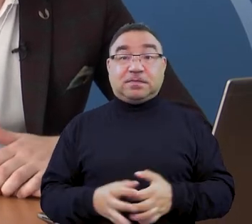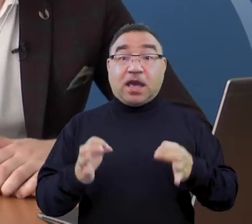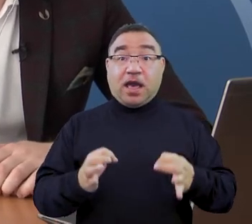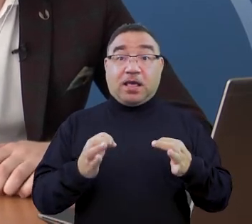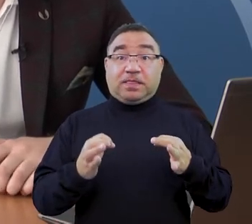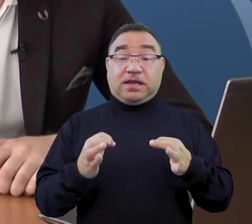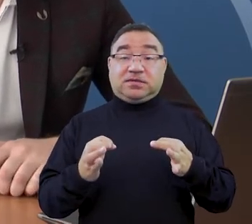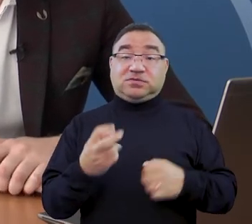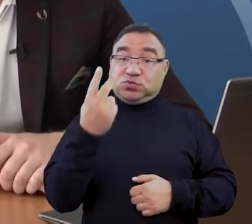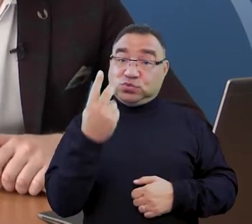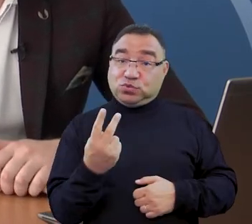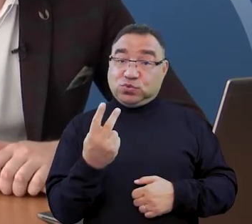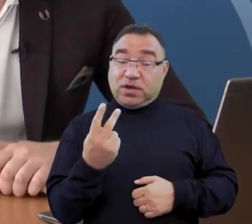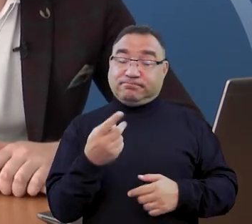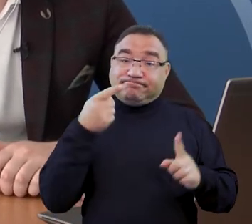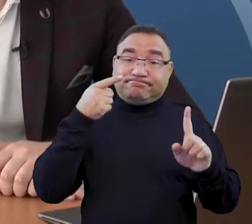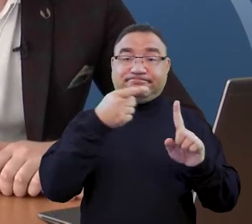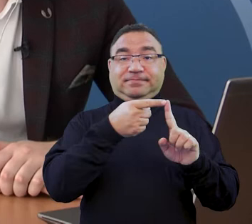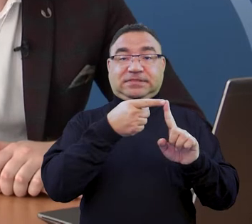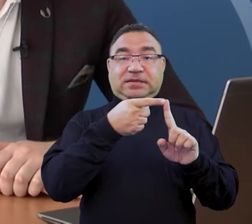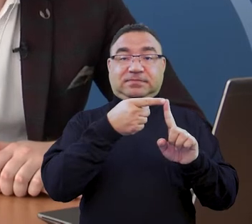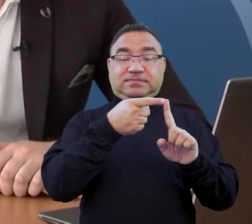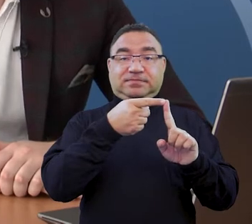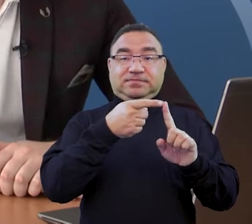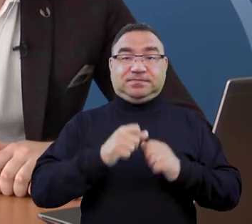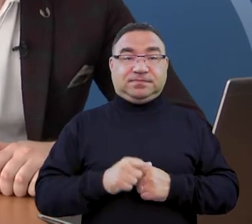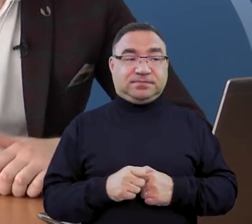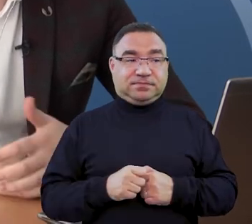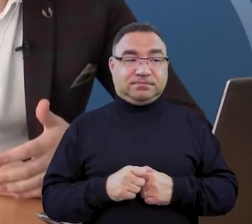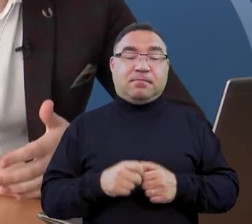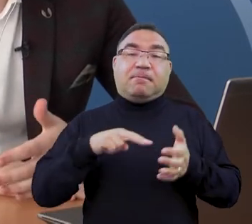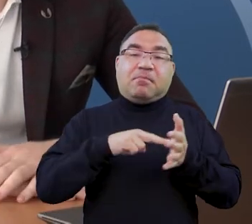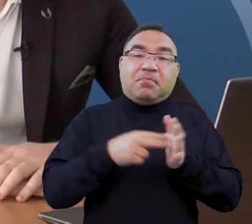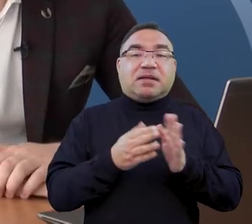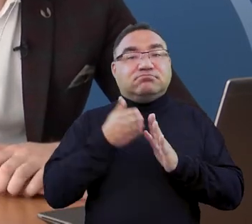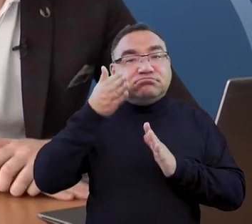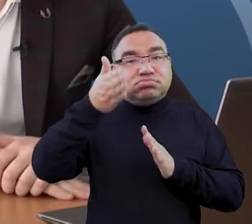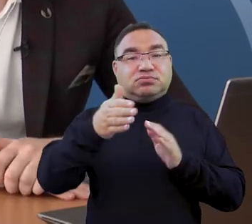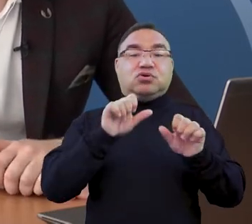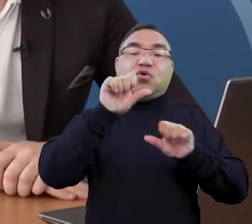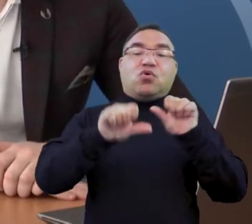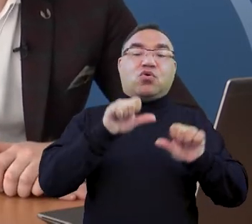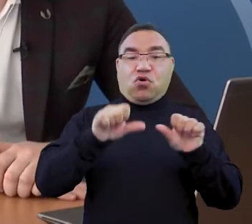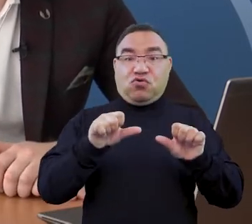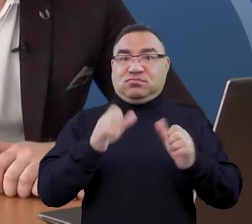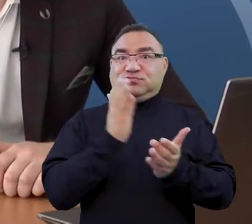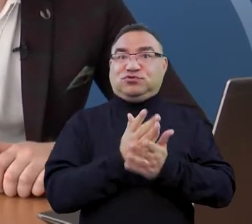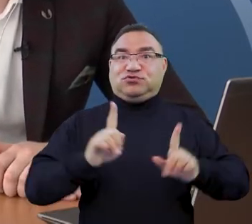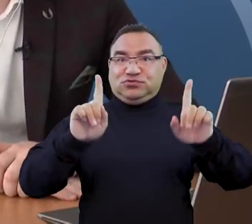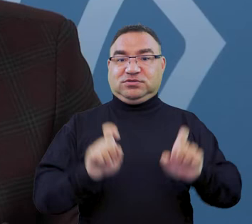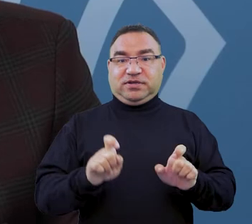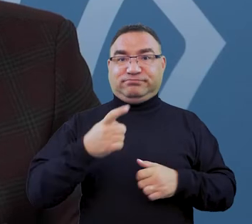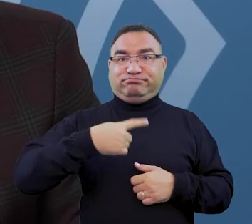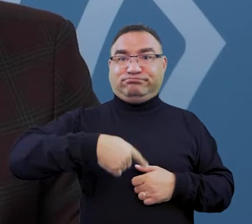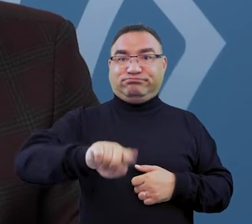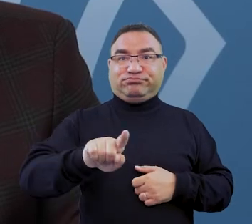teraz jest druga, która jest przede wszystkim poświęcona planom na przyszły rok akademicki, który już